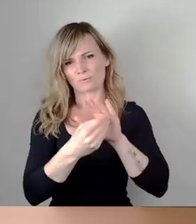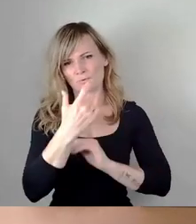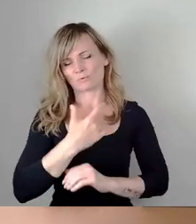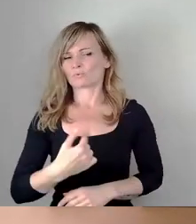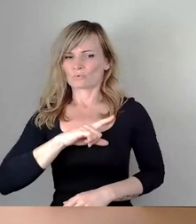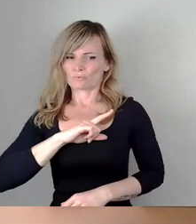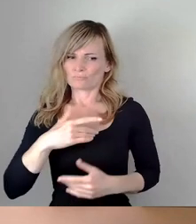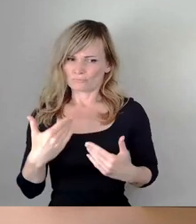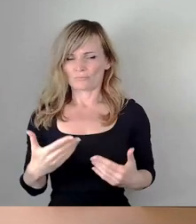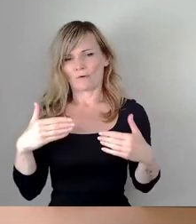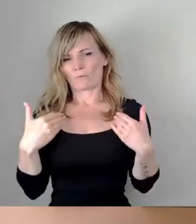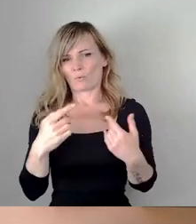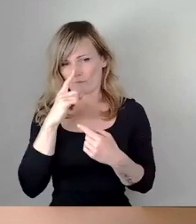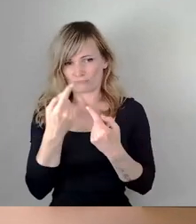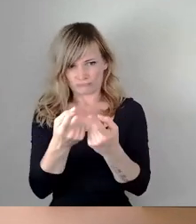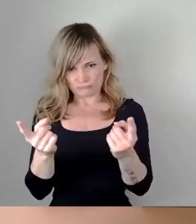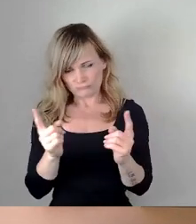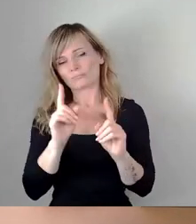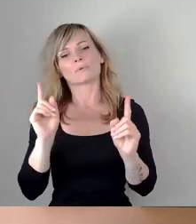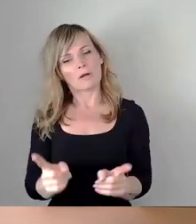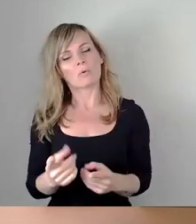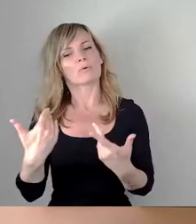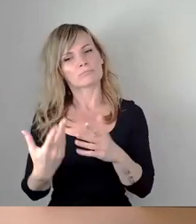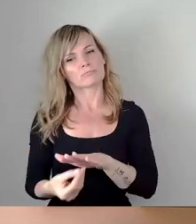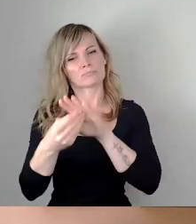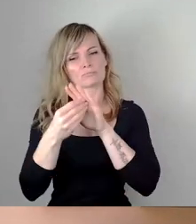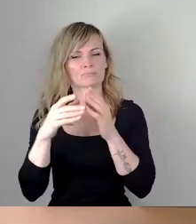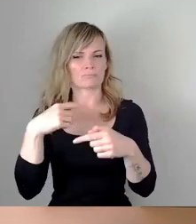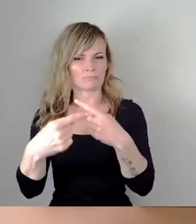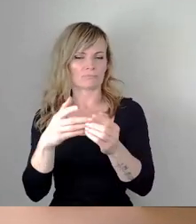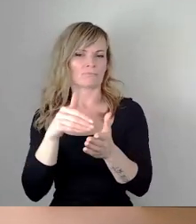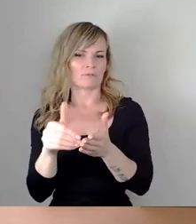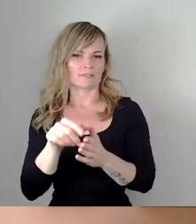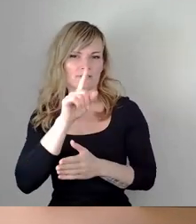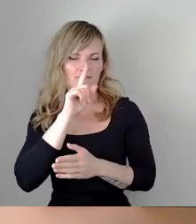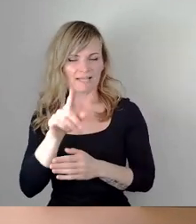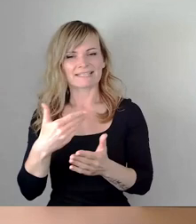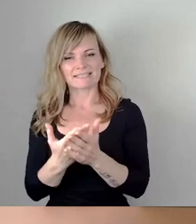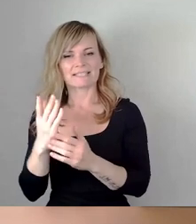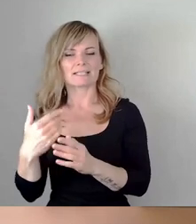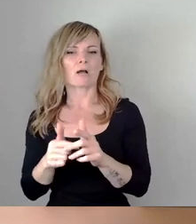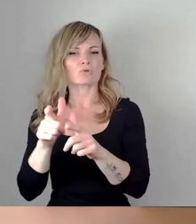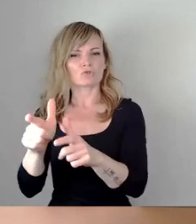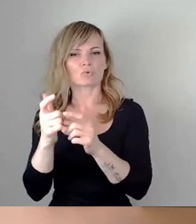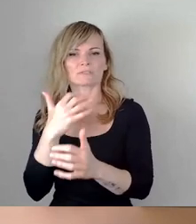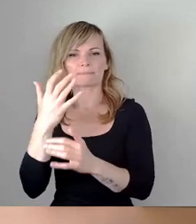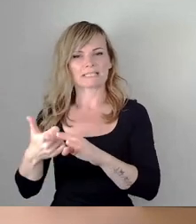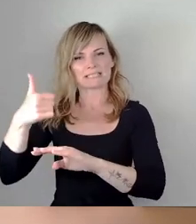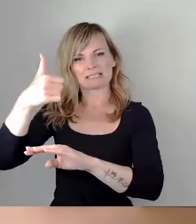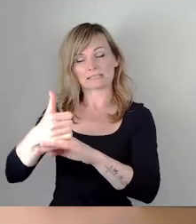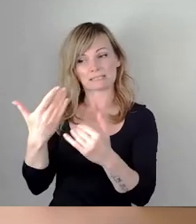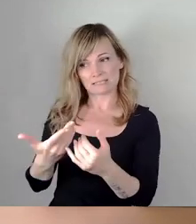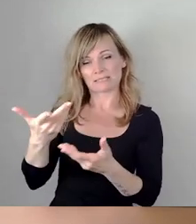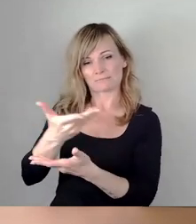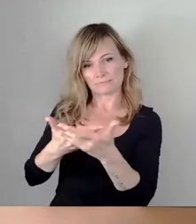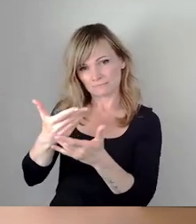ebenso einen Anklang findet, wenn wir über den federführenden Ausschussbericht jetzt abstimmen. Und ich darf Sie fragen, wer zustimmen